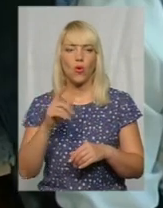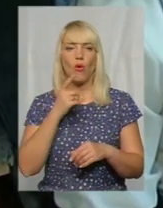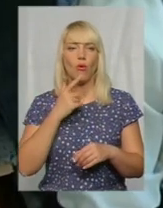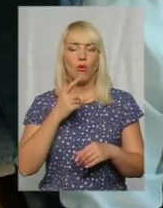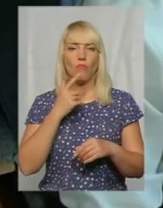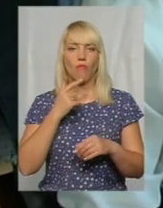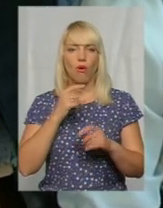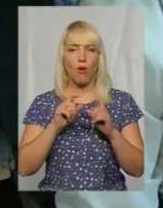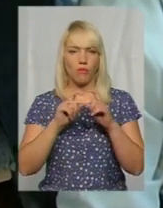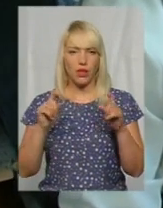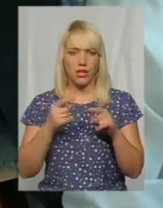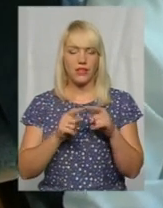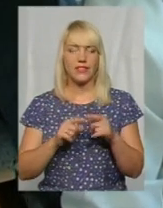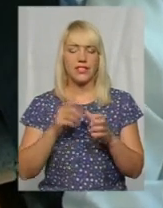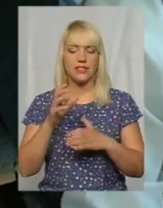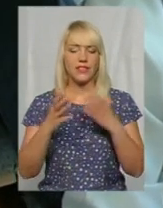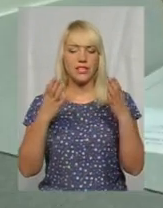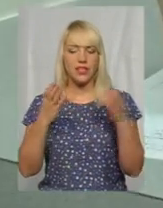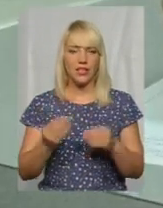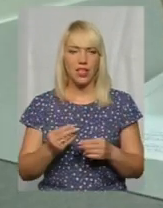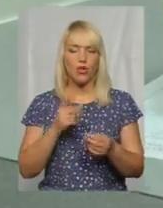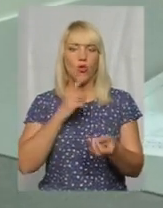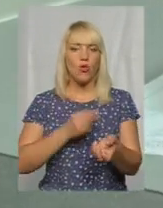хмельничанам у Всесвітній день донора здати кров.